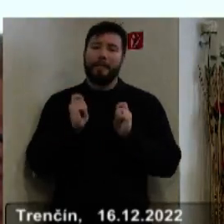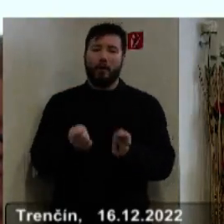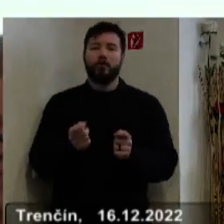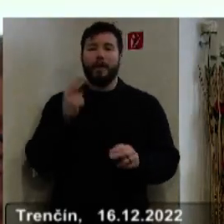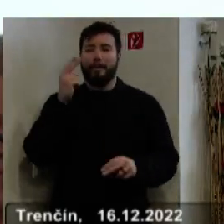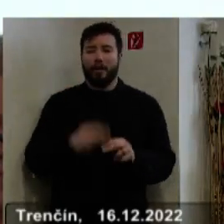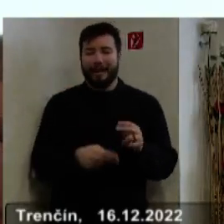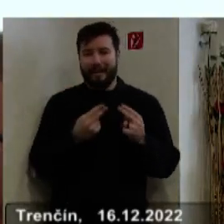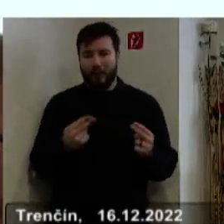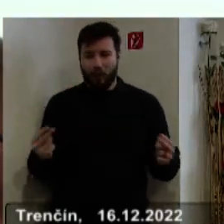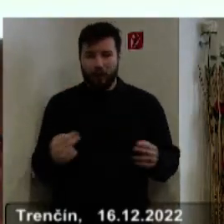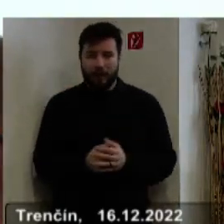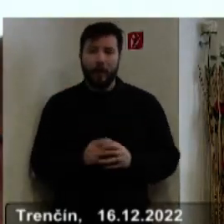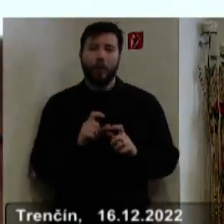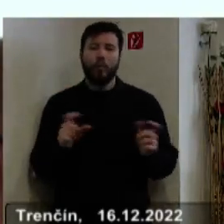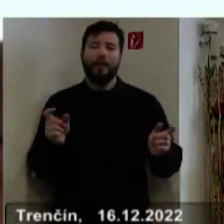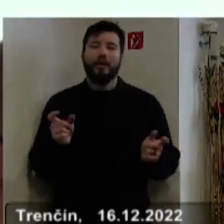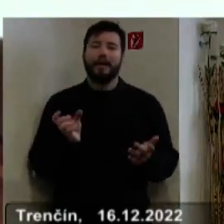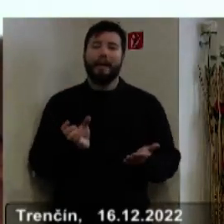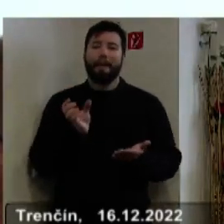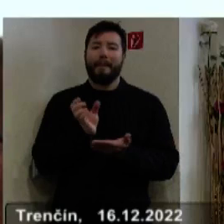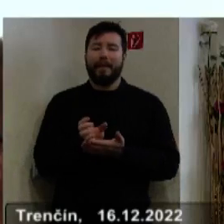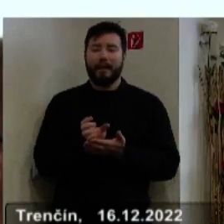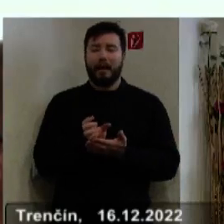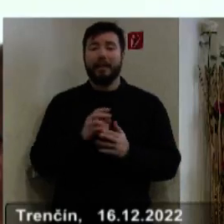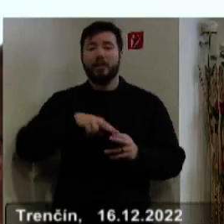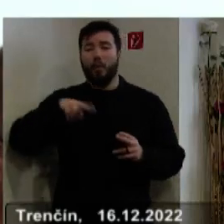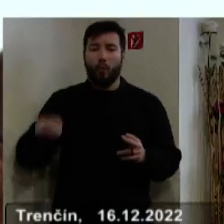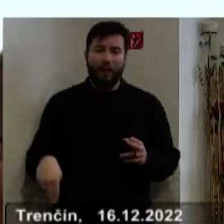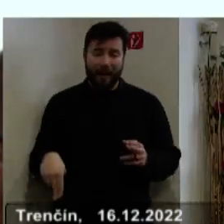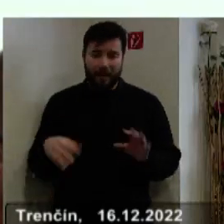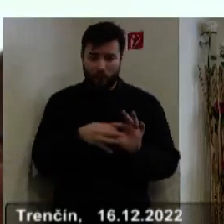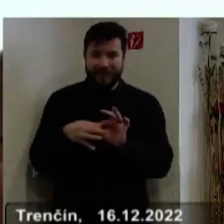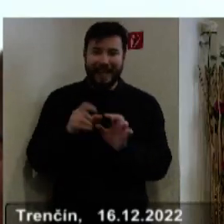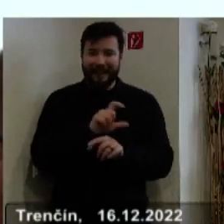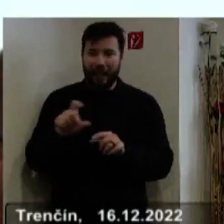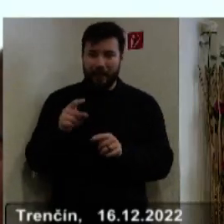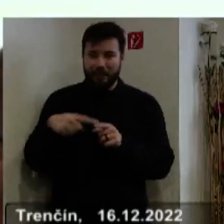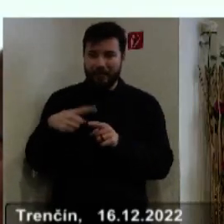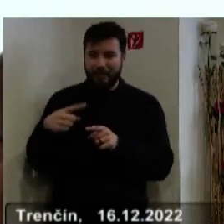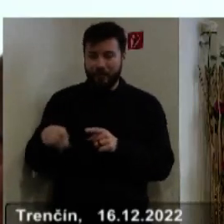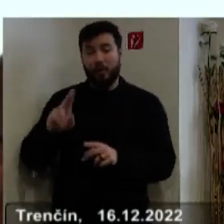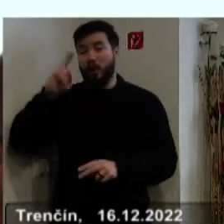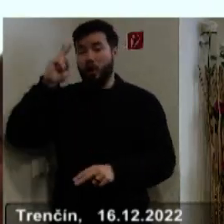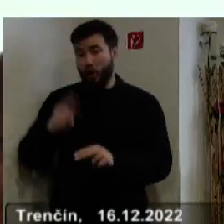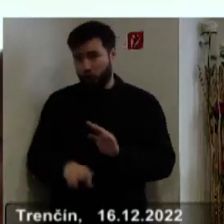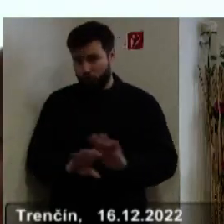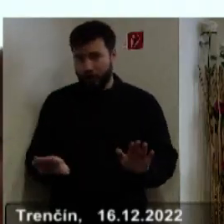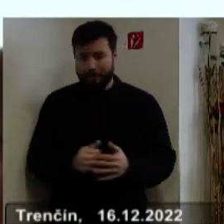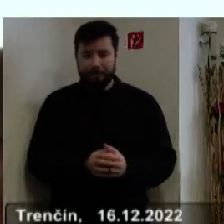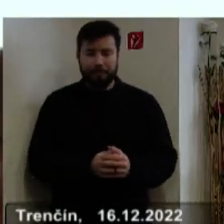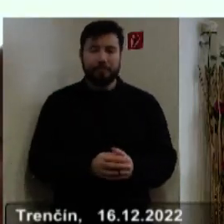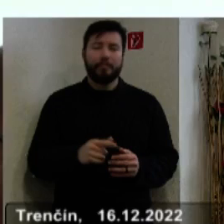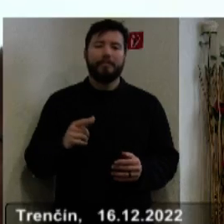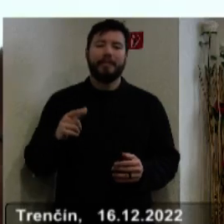končí sa mandátná zmluva v súvislosti s odlžovaním. Na zastupiteľstve 26.